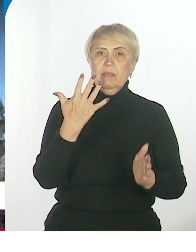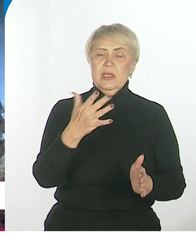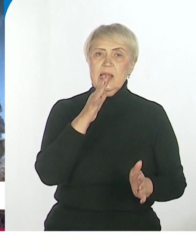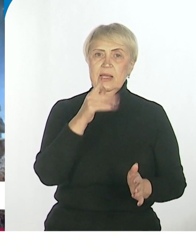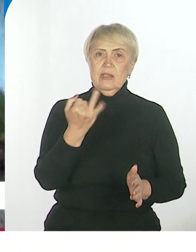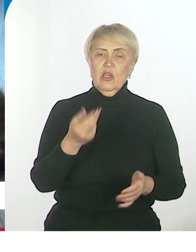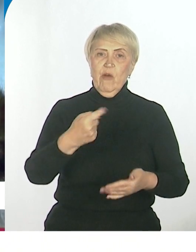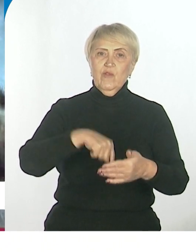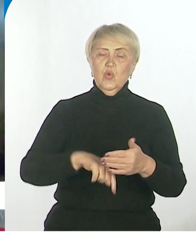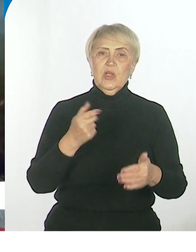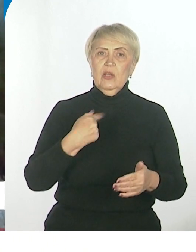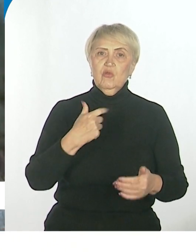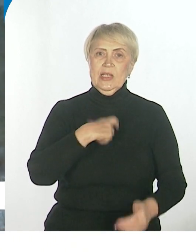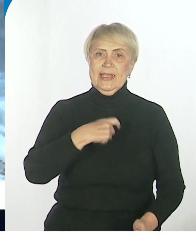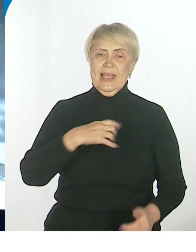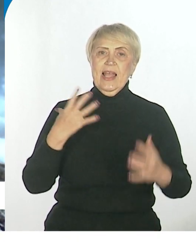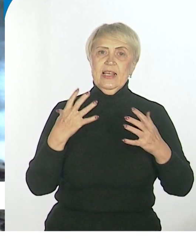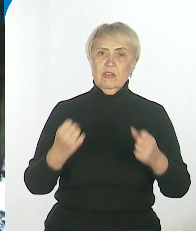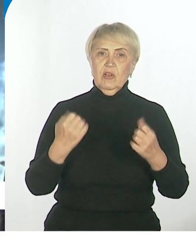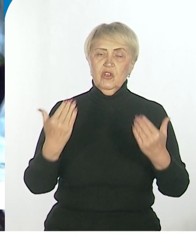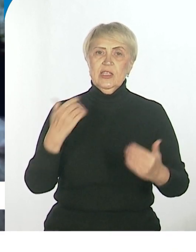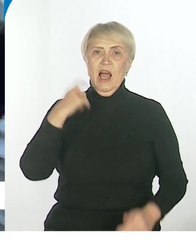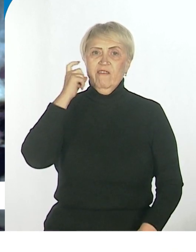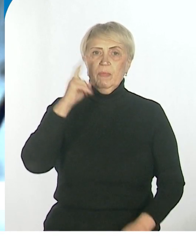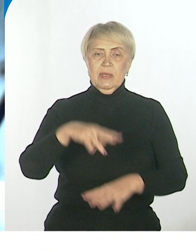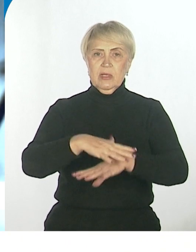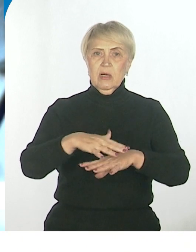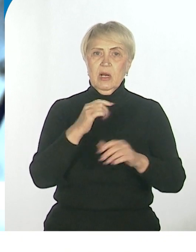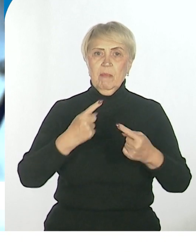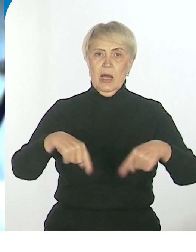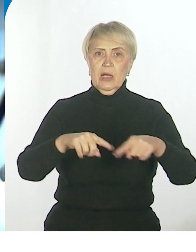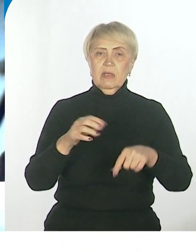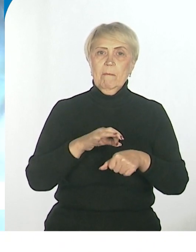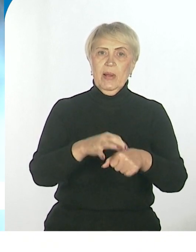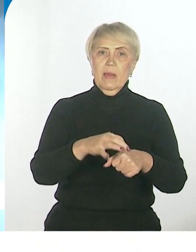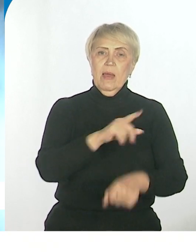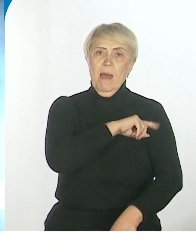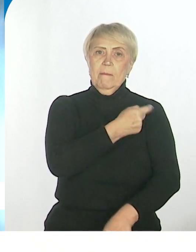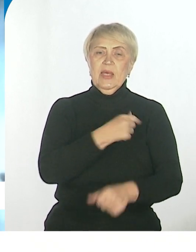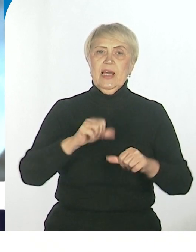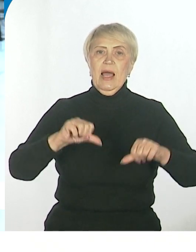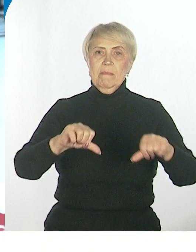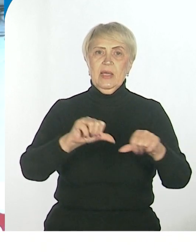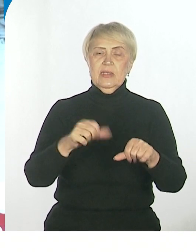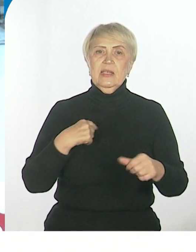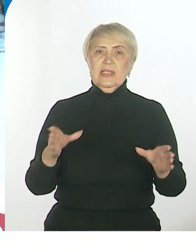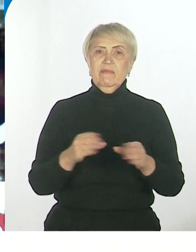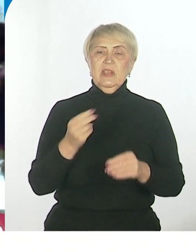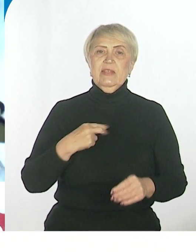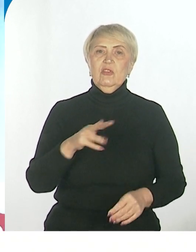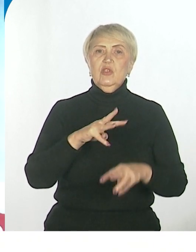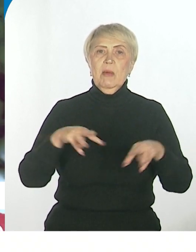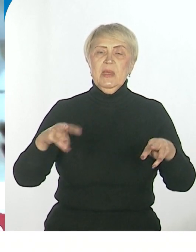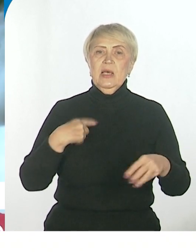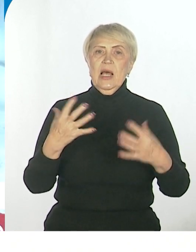смотрим на состояние здоровья. Сейчас в Хабаровском крае у нас организовано прохождение медкомиссии совместно с Минздравом в течение одних